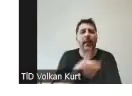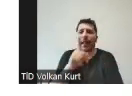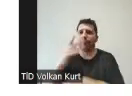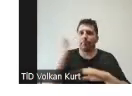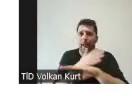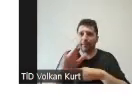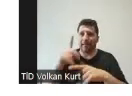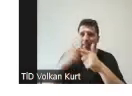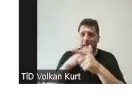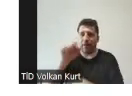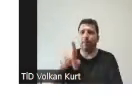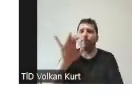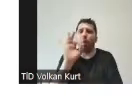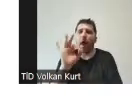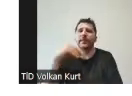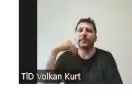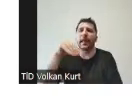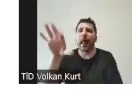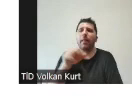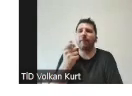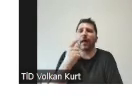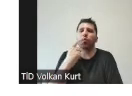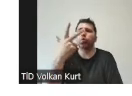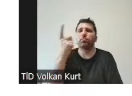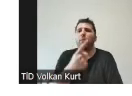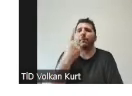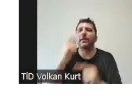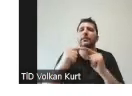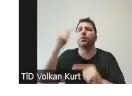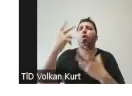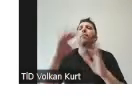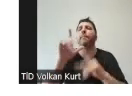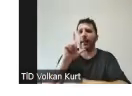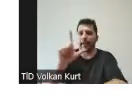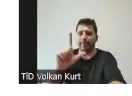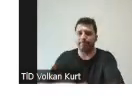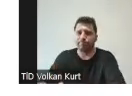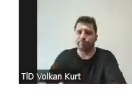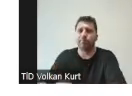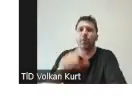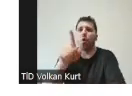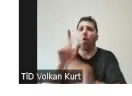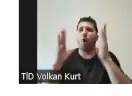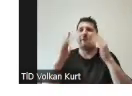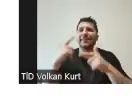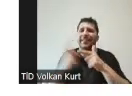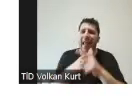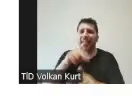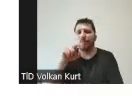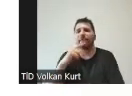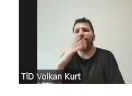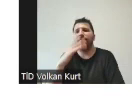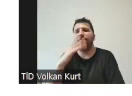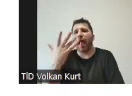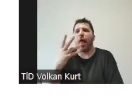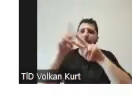kiralarken de muhakkak satın alma miktarının üçte birini geçmemesi gerekiyor. Ofis kirası gibi veya elektrik,